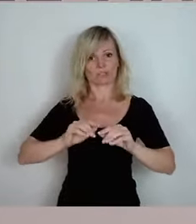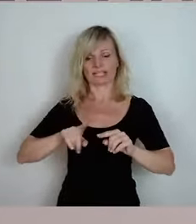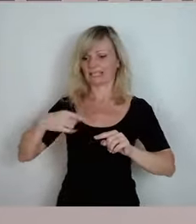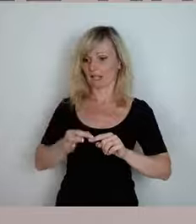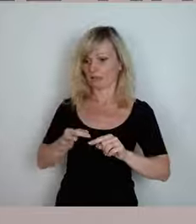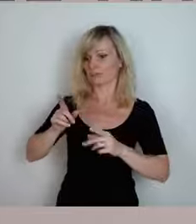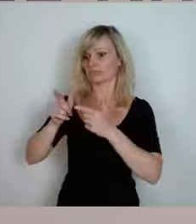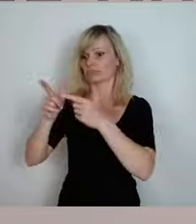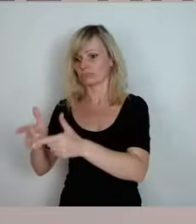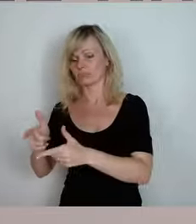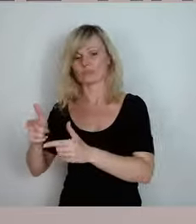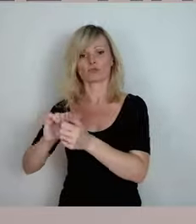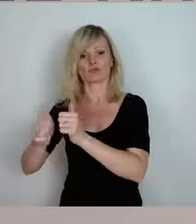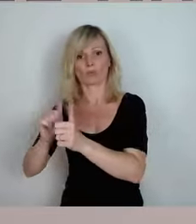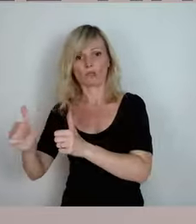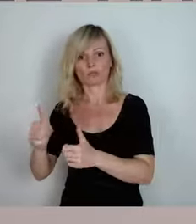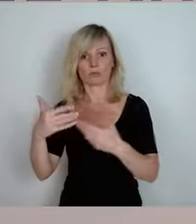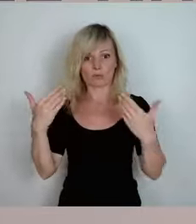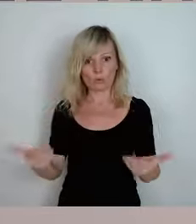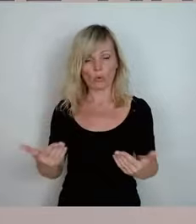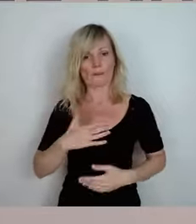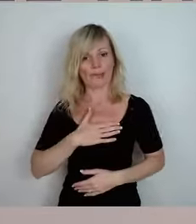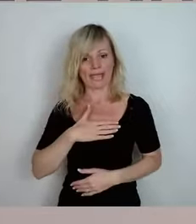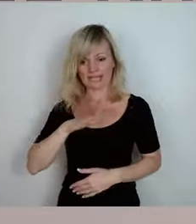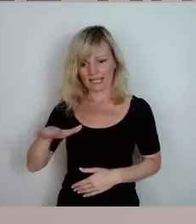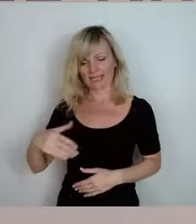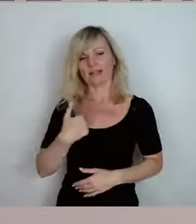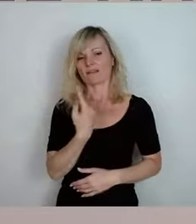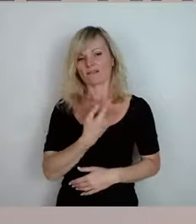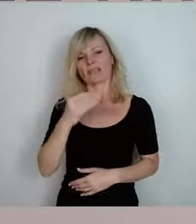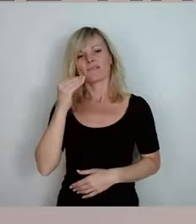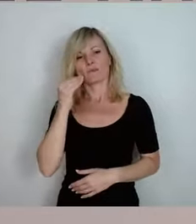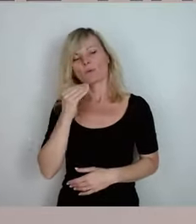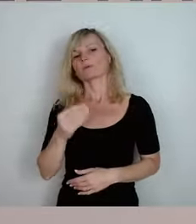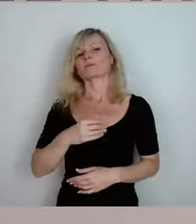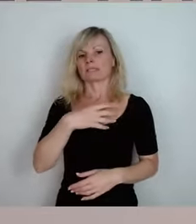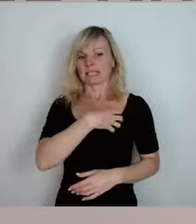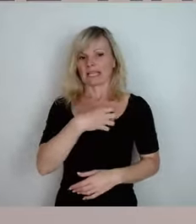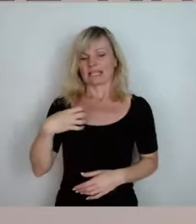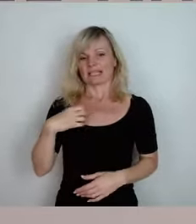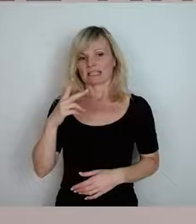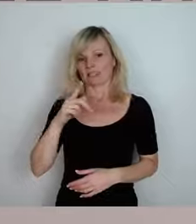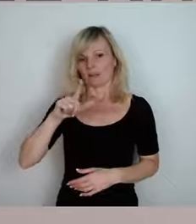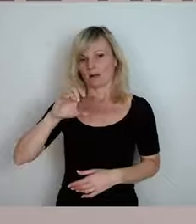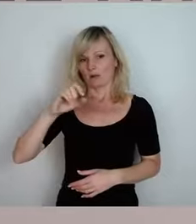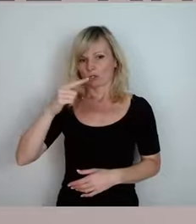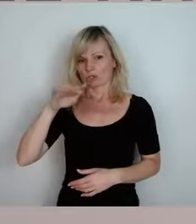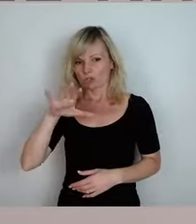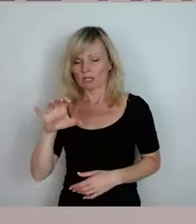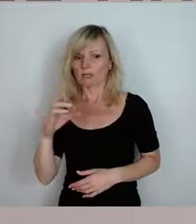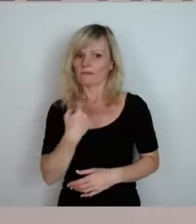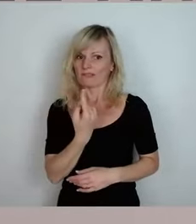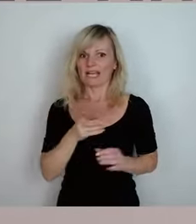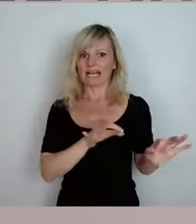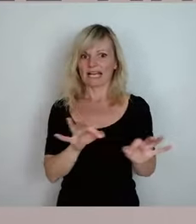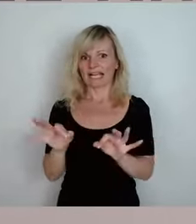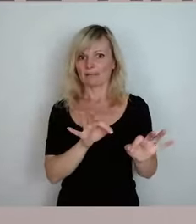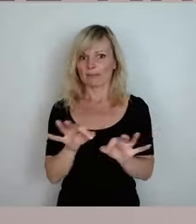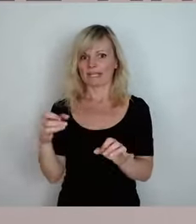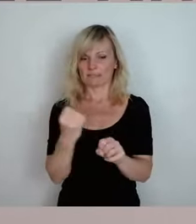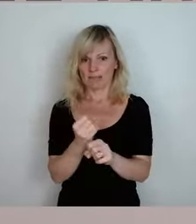was meine Kinder jetzt, wir wohnen in Dresden-Klotsche, regelmäßig machen und das ist auch alles da kein Problem.